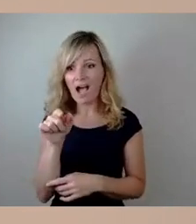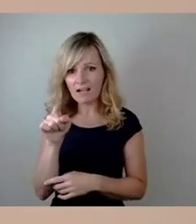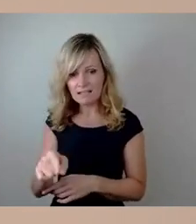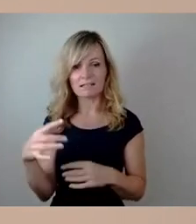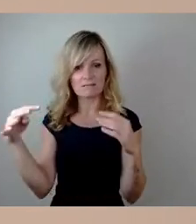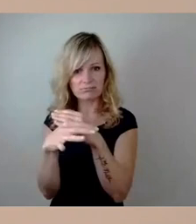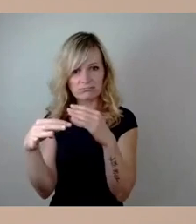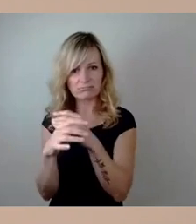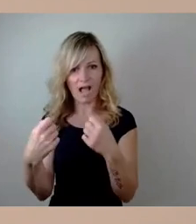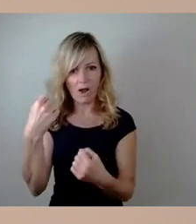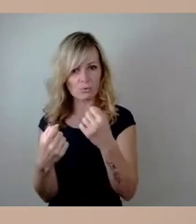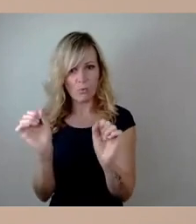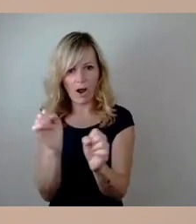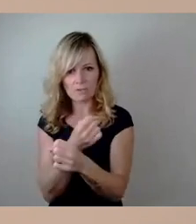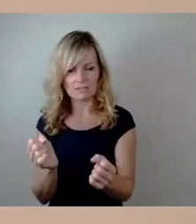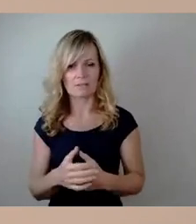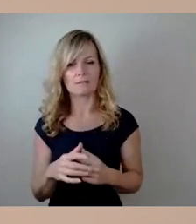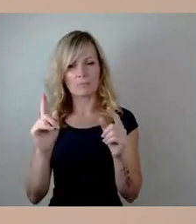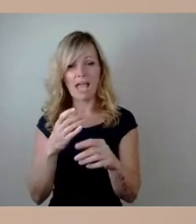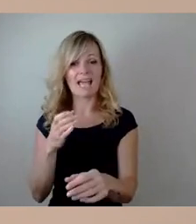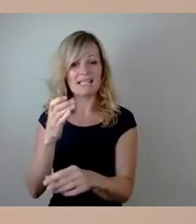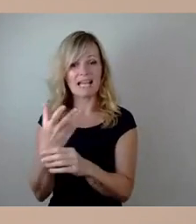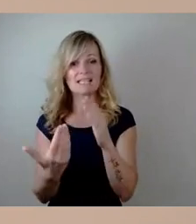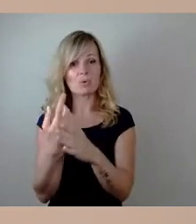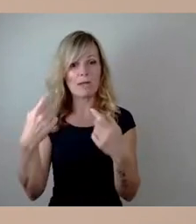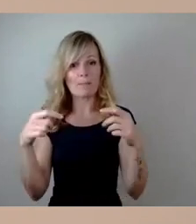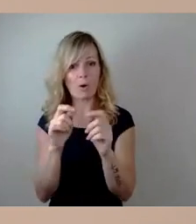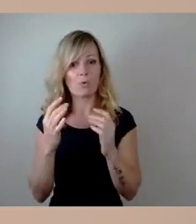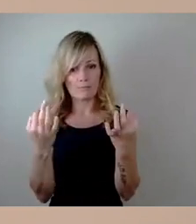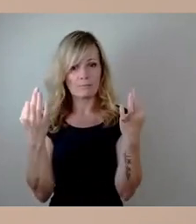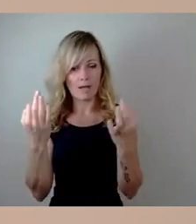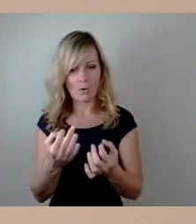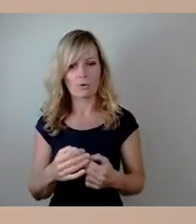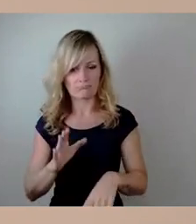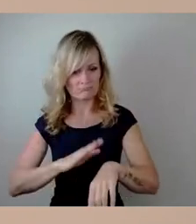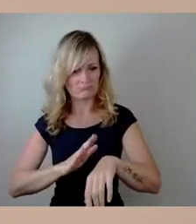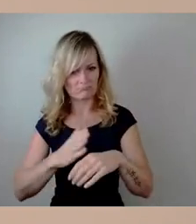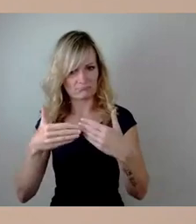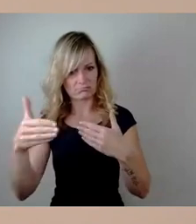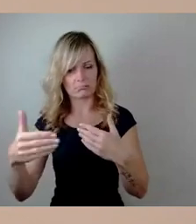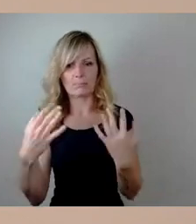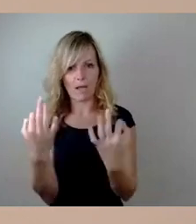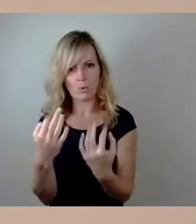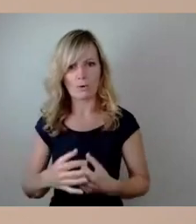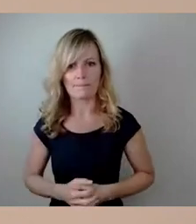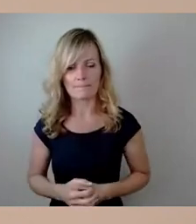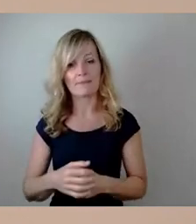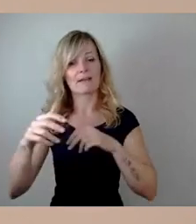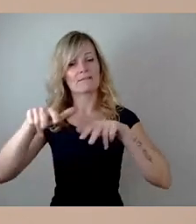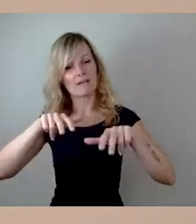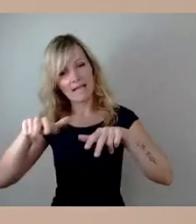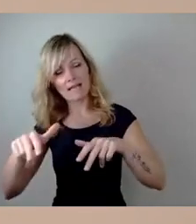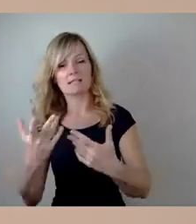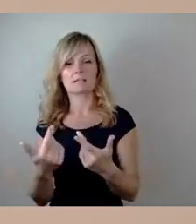genommen werden kann. Also wir reden über einen Ersatzneubau und der wird einige Zeit in Anspruch nehmen. Also brauchen wir eine Verkehrsorganisation